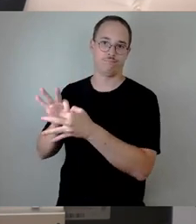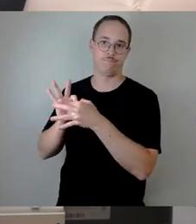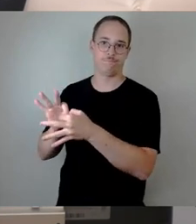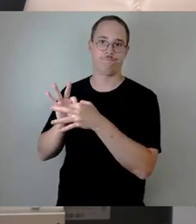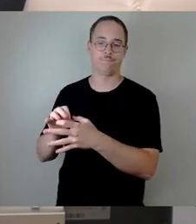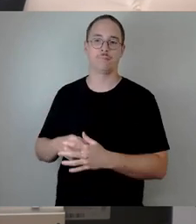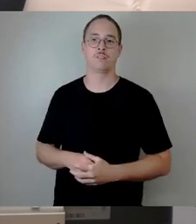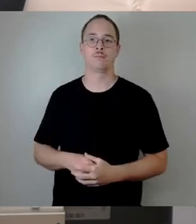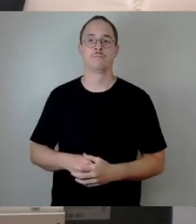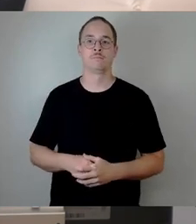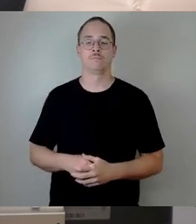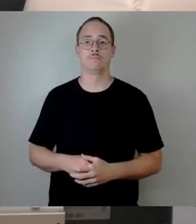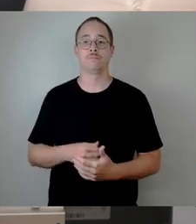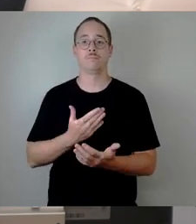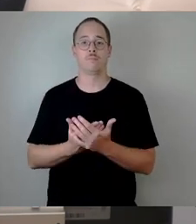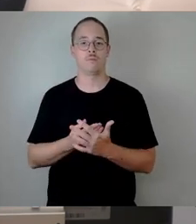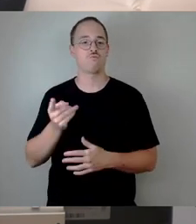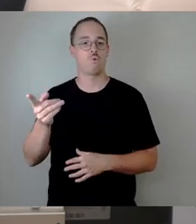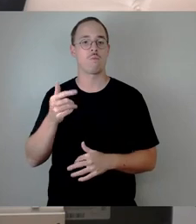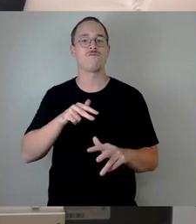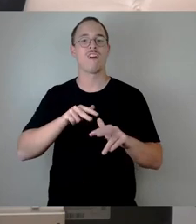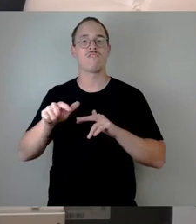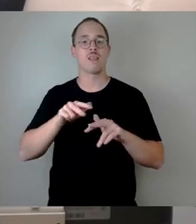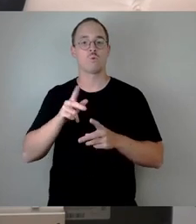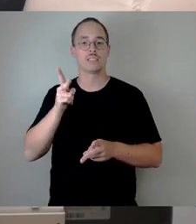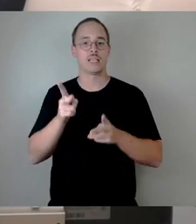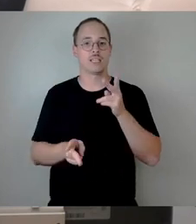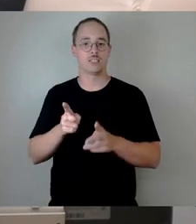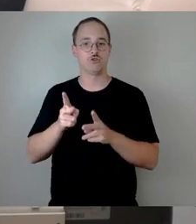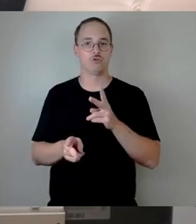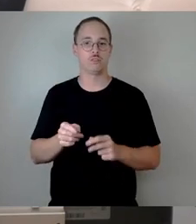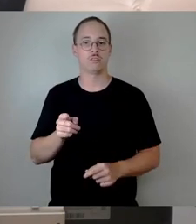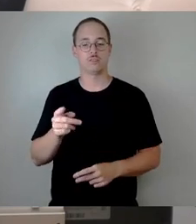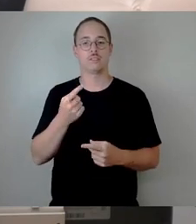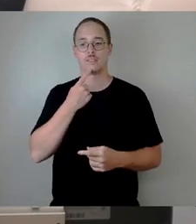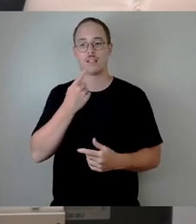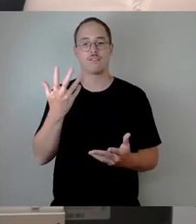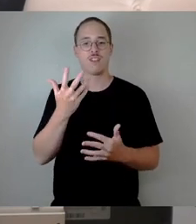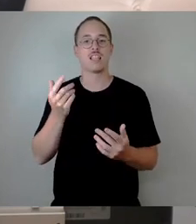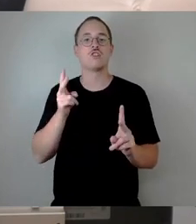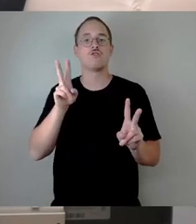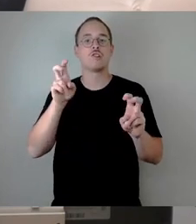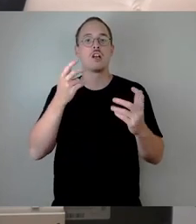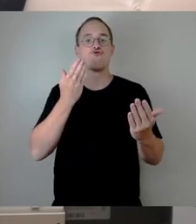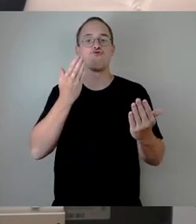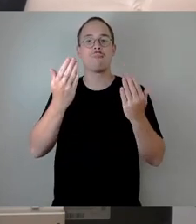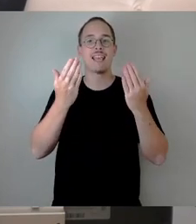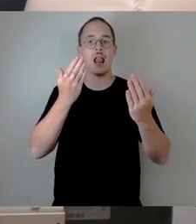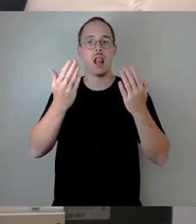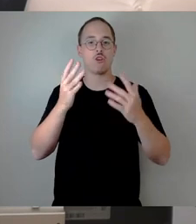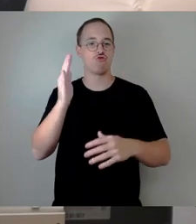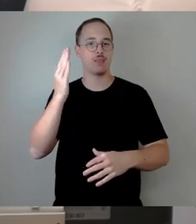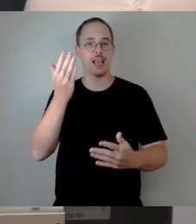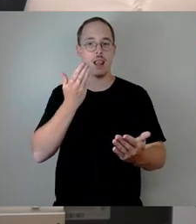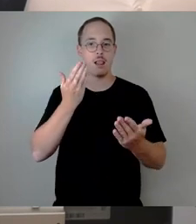Verwaltungsgerichts, dass das Spiegelbildlichkeitsprinzip nur insoweit limitierend wirke, als dass die